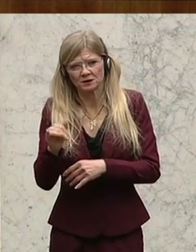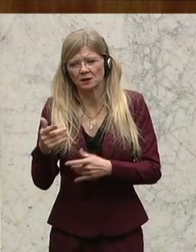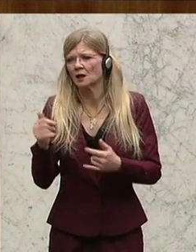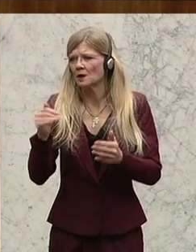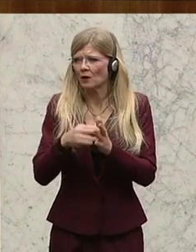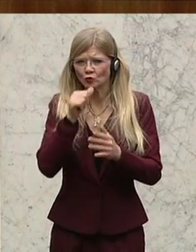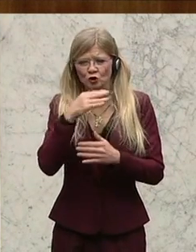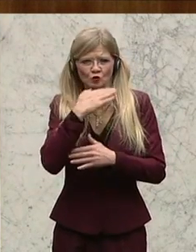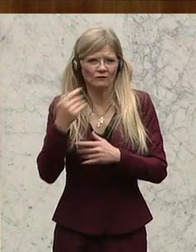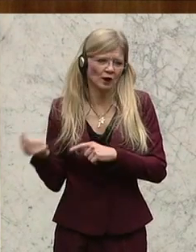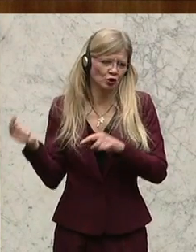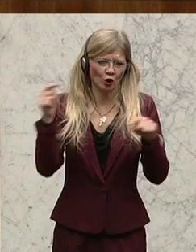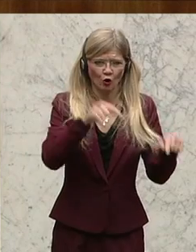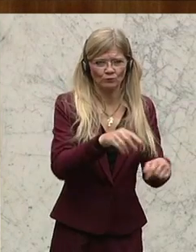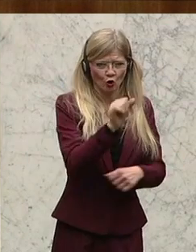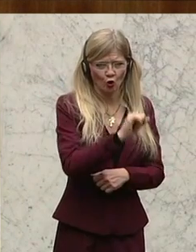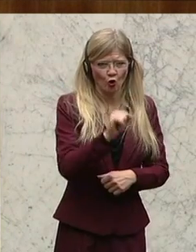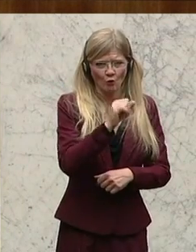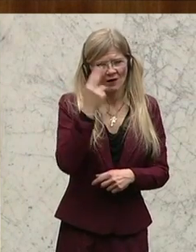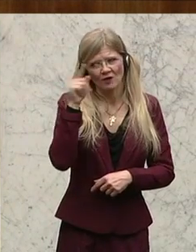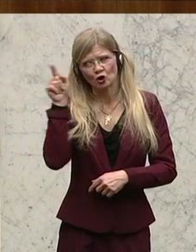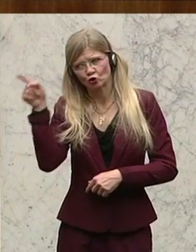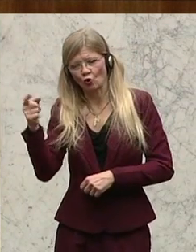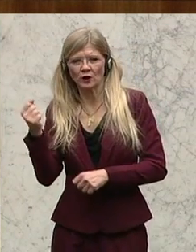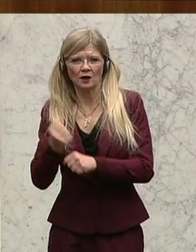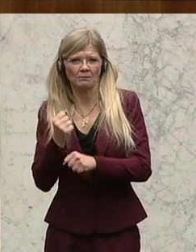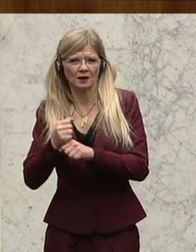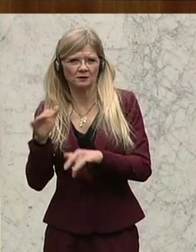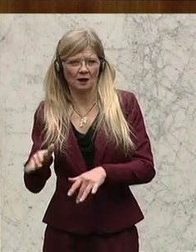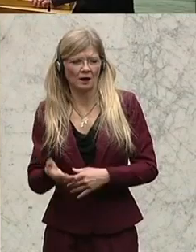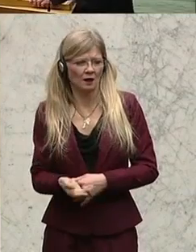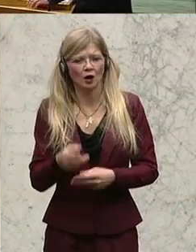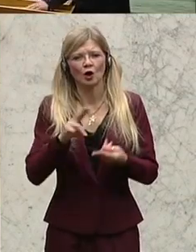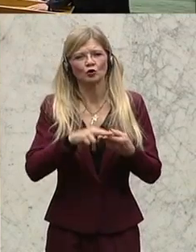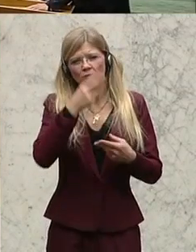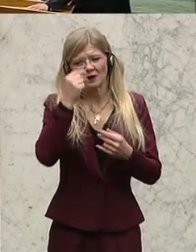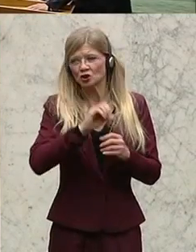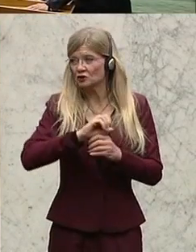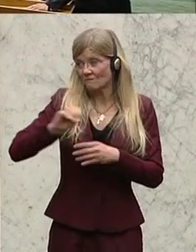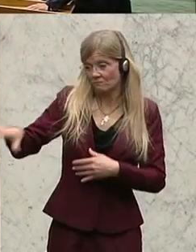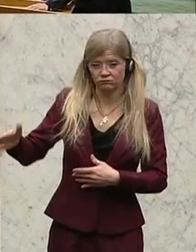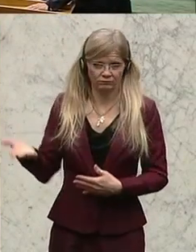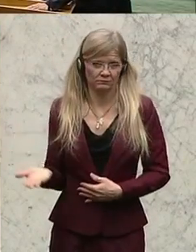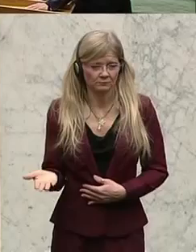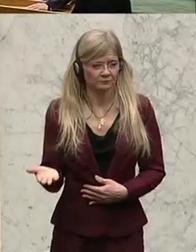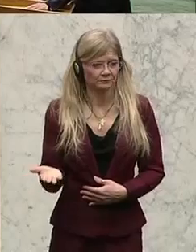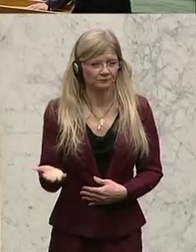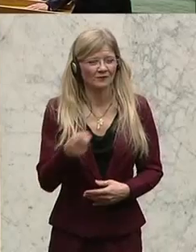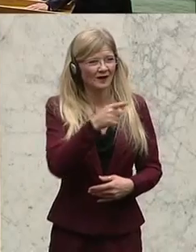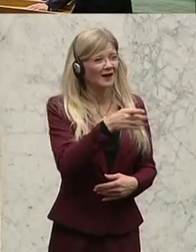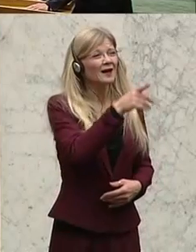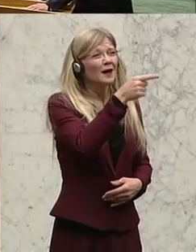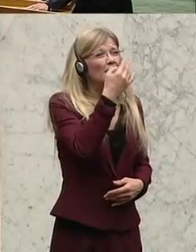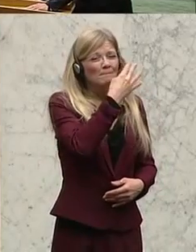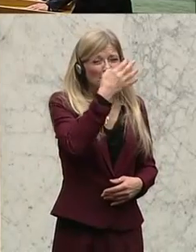Und wir haben diese Menschen aus dem Land heraus. Wenn wir schauen, den Fall Berlin, wenn dieser Mann, der dieses Attentat ausgeführt